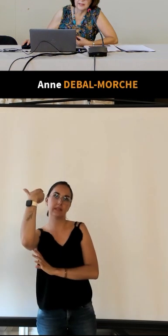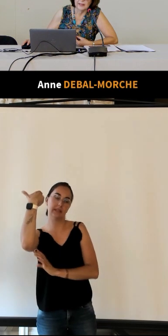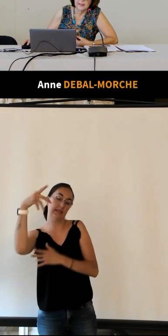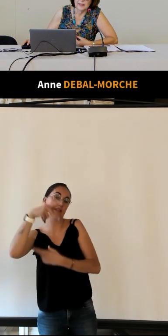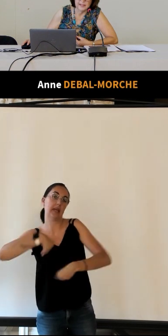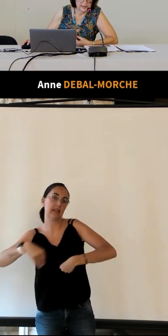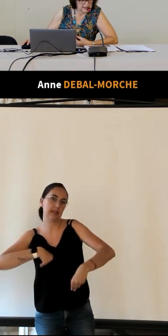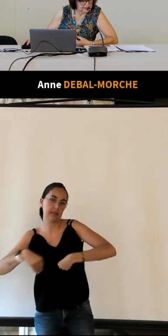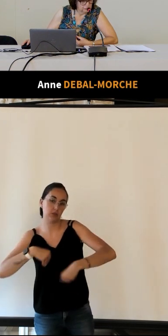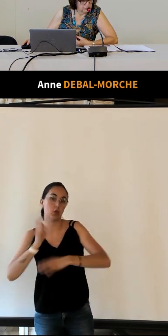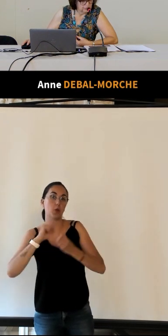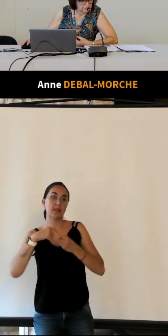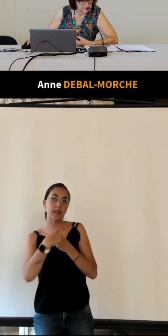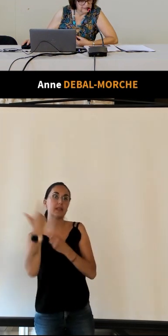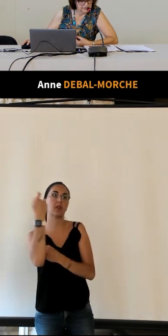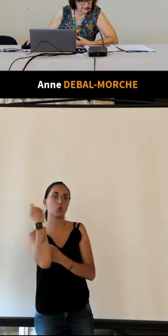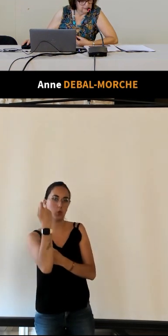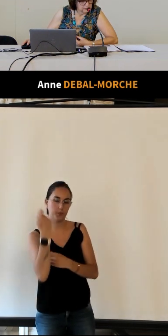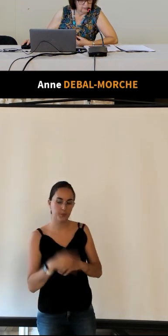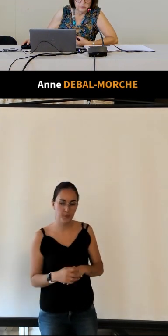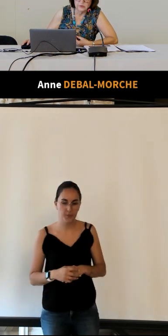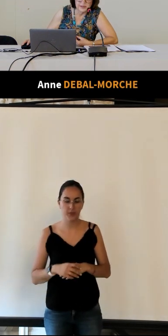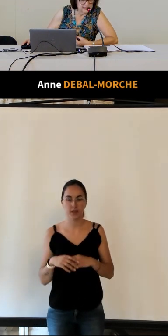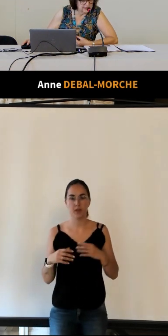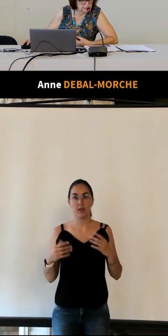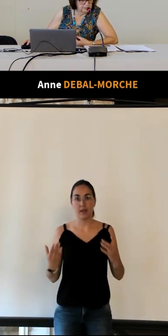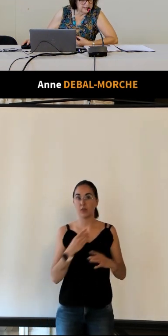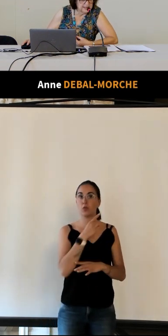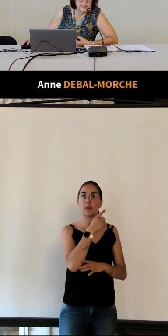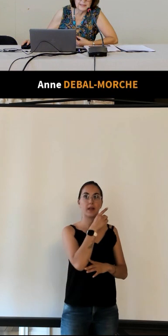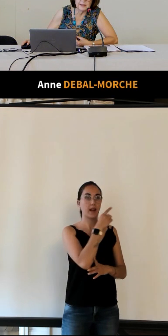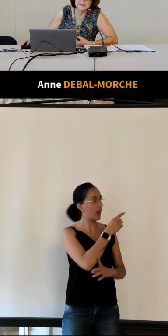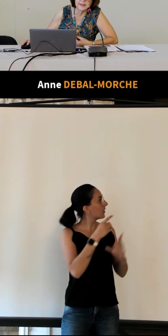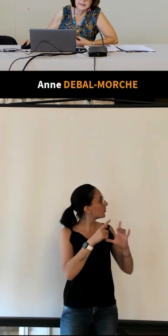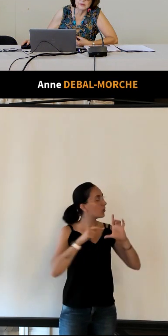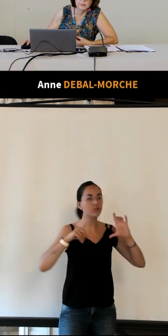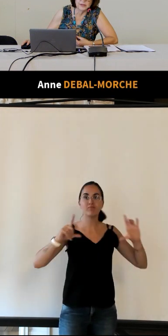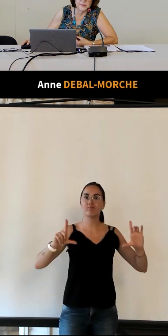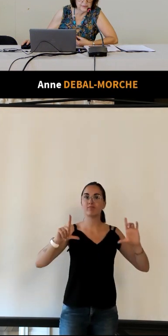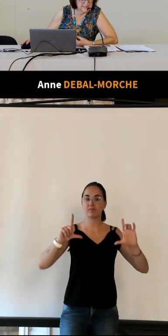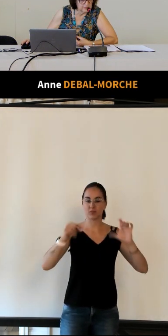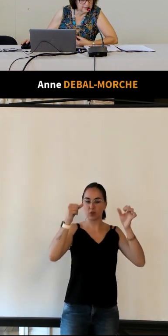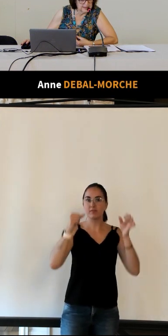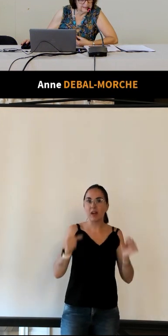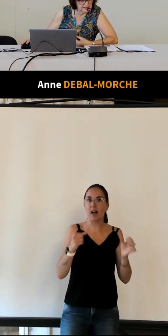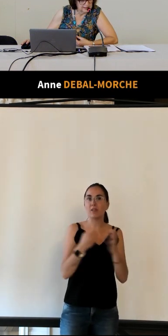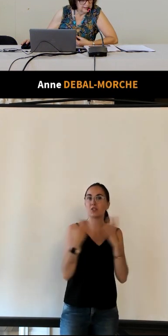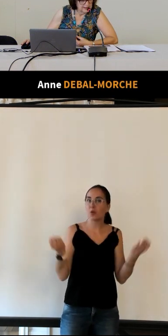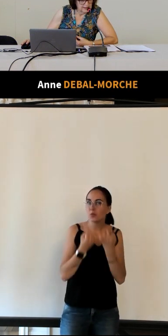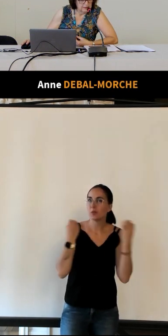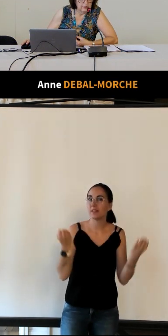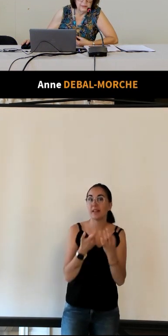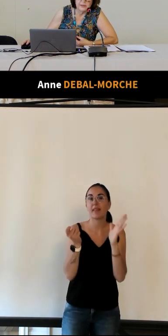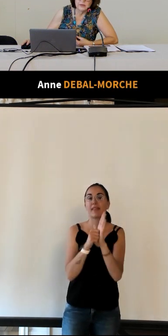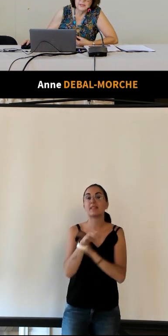de Tours et donc vous avez sur cette carte publicitaire là qui date